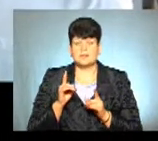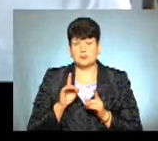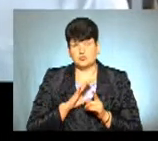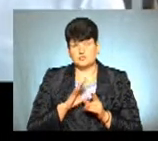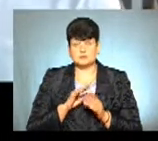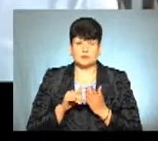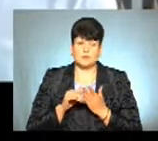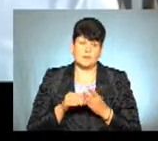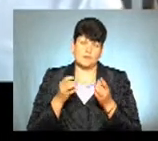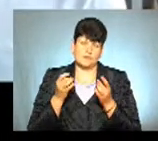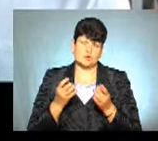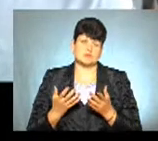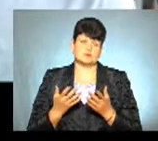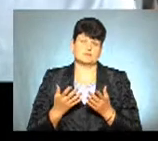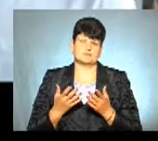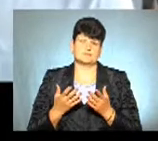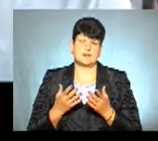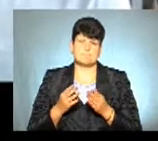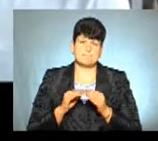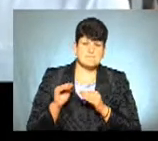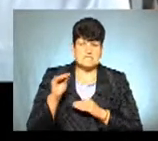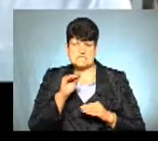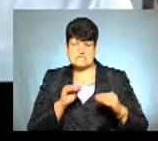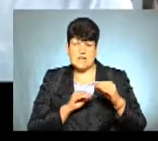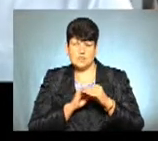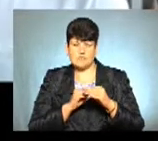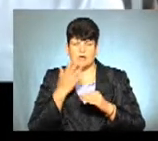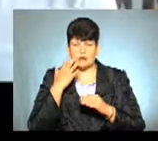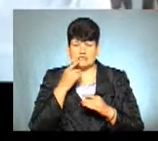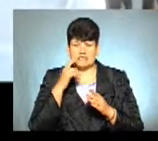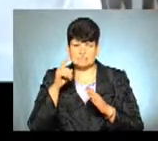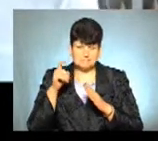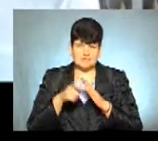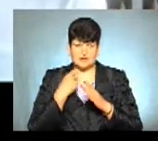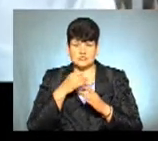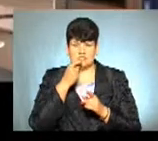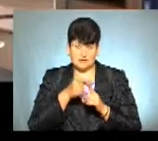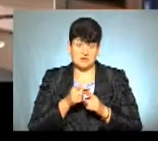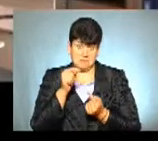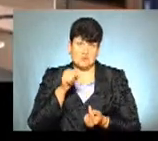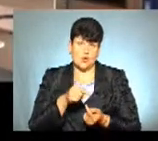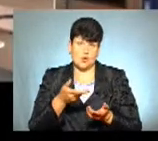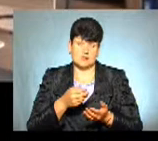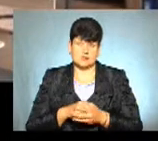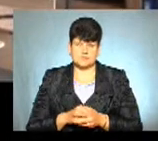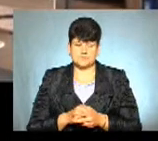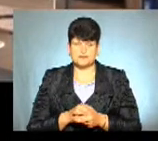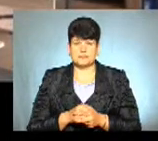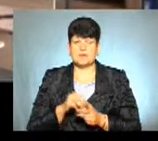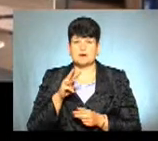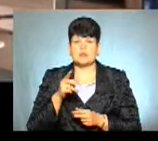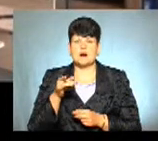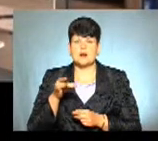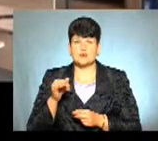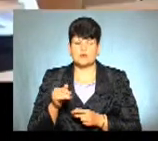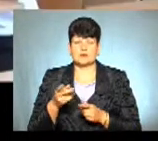простий метод підстановки, коли ти просто вгадуєш відповідь і вона підходить. Микола Гальчук витується